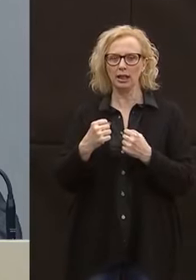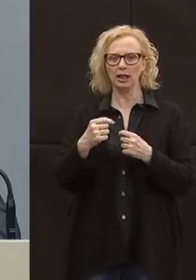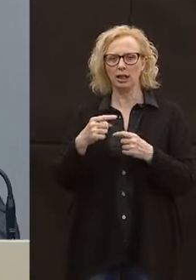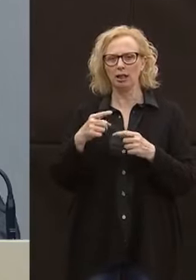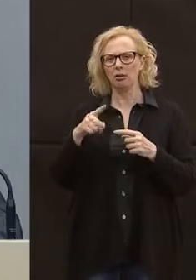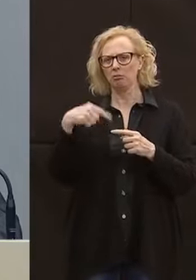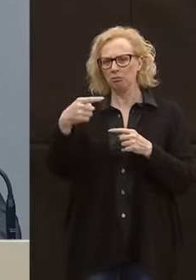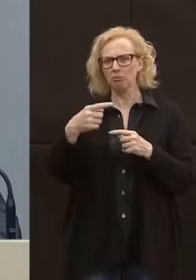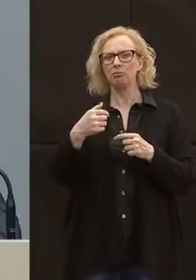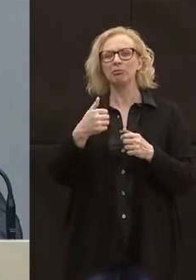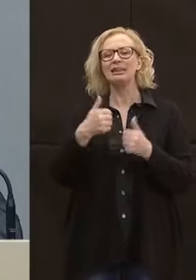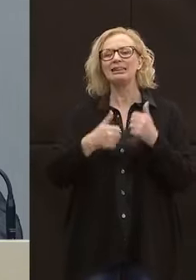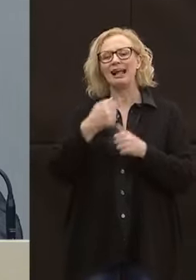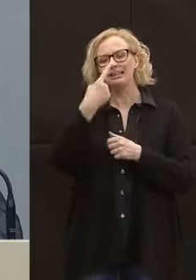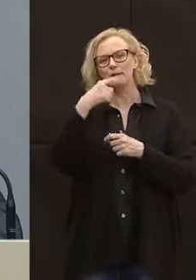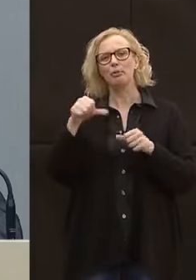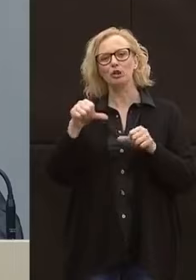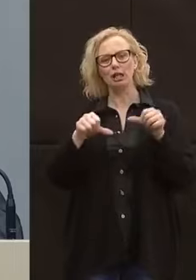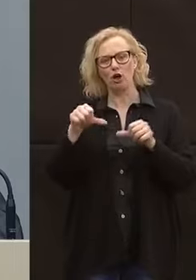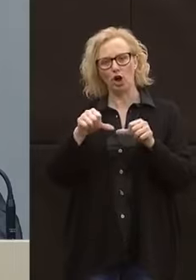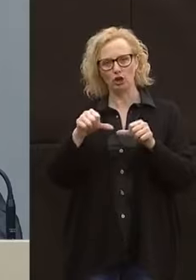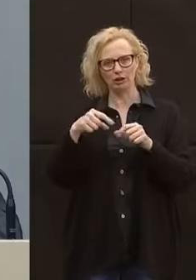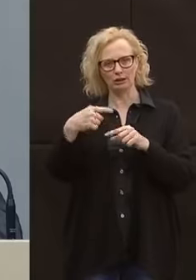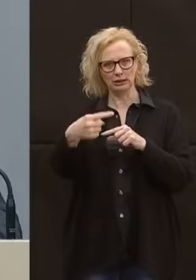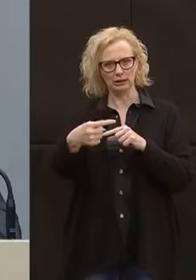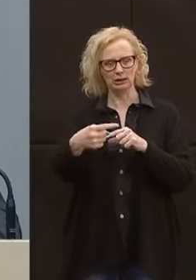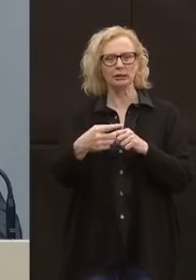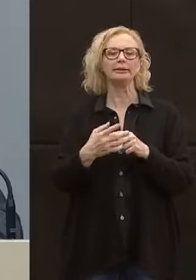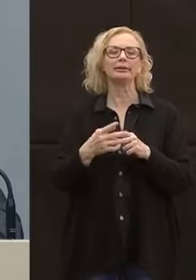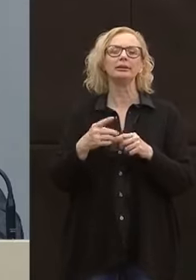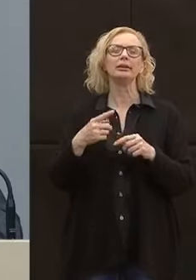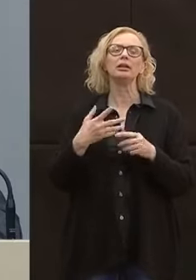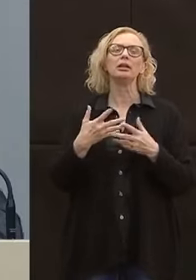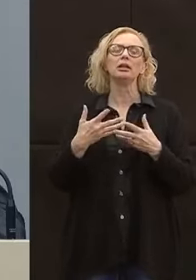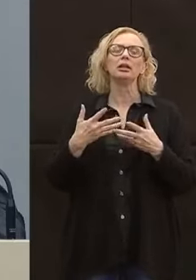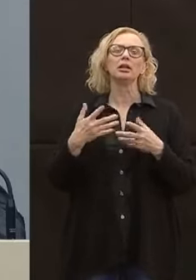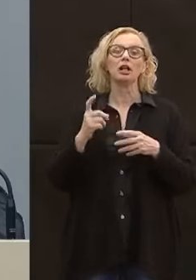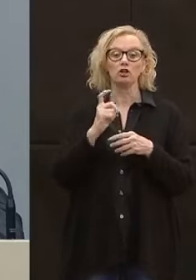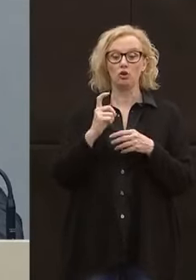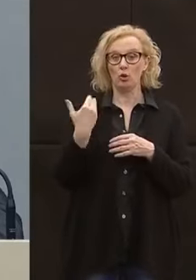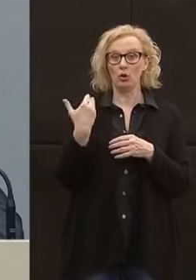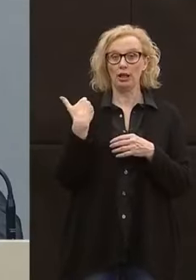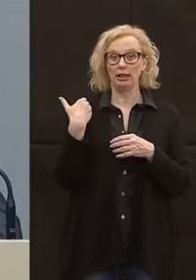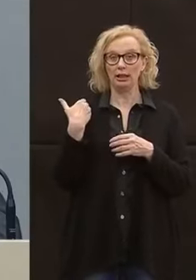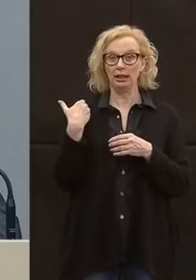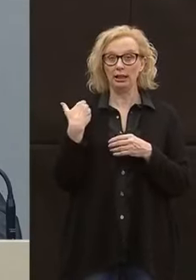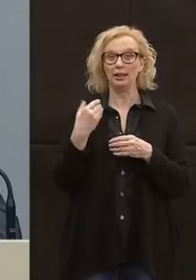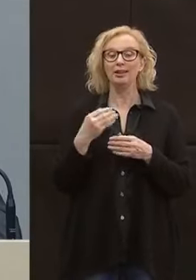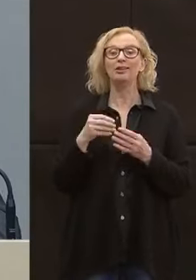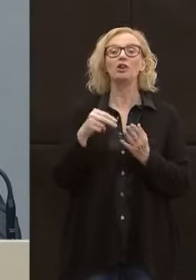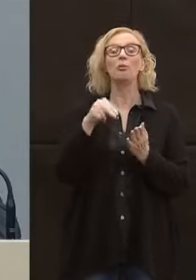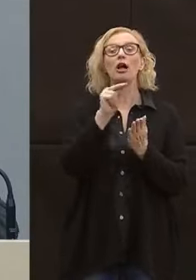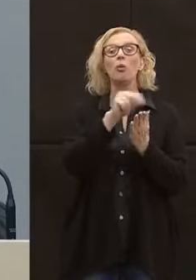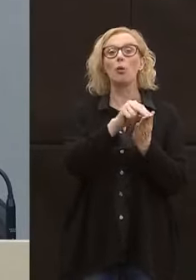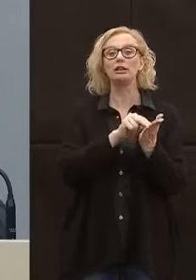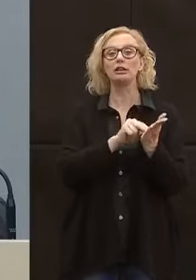faranno i test sierologici e sono stati consegnati nei giorni scorsi i questionari